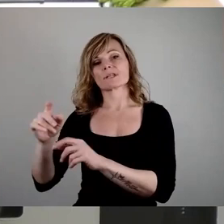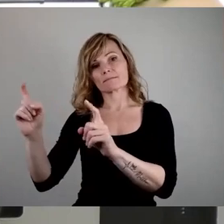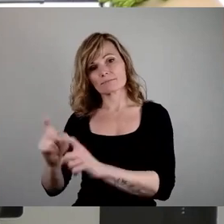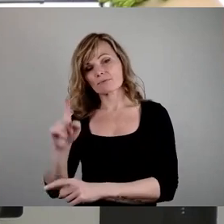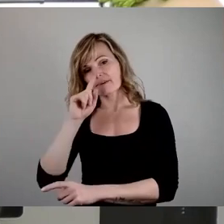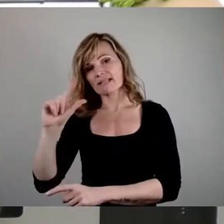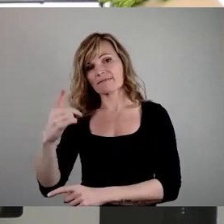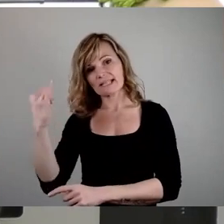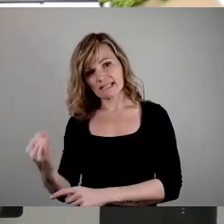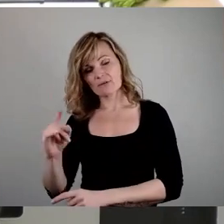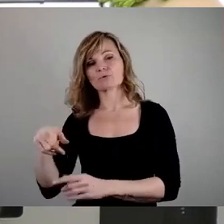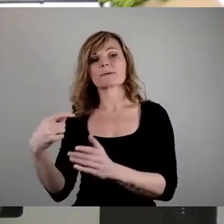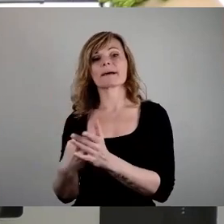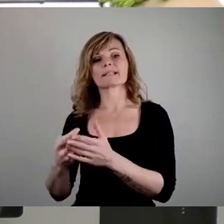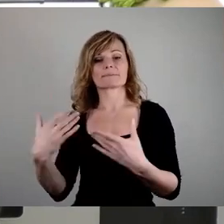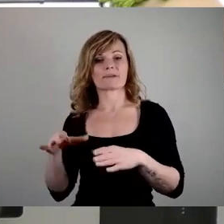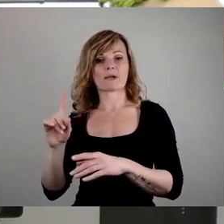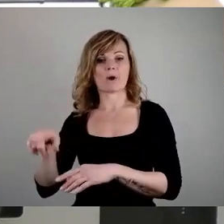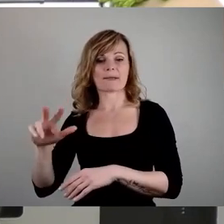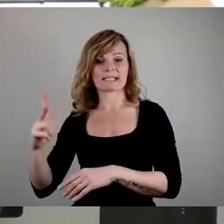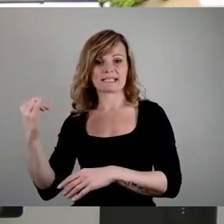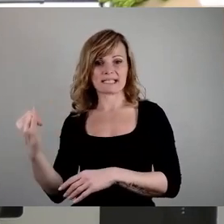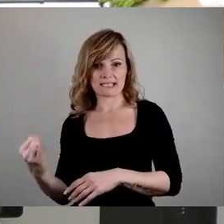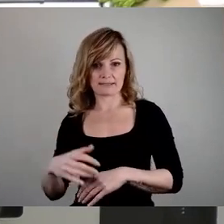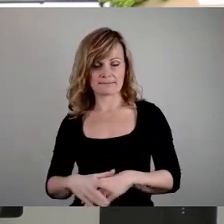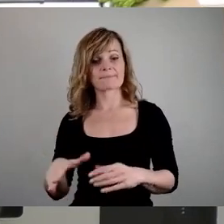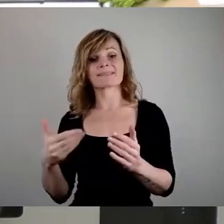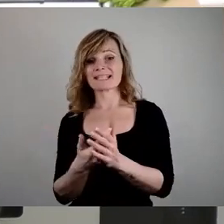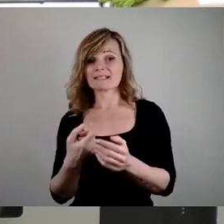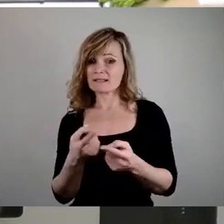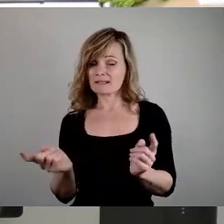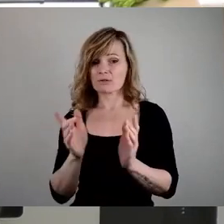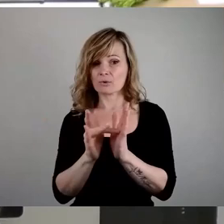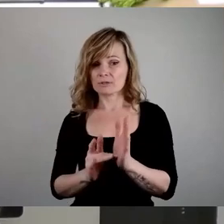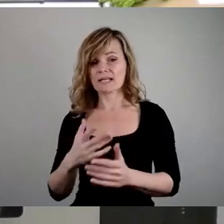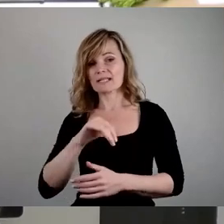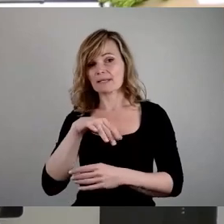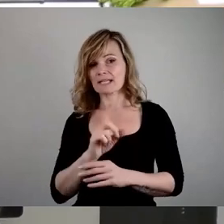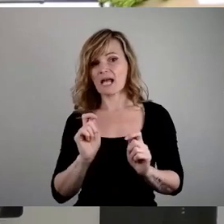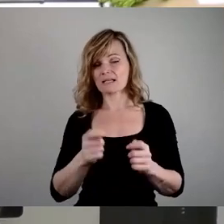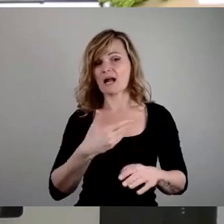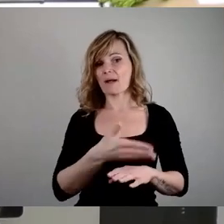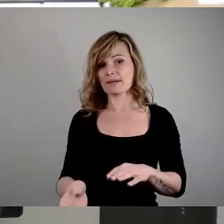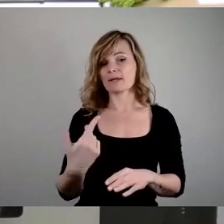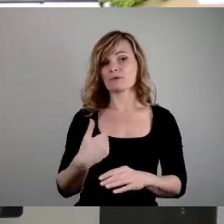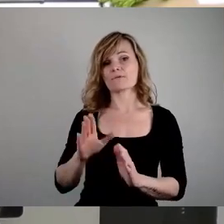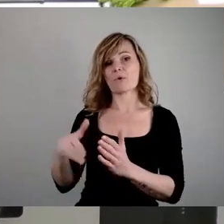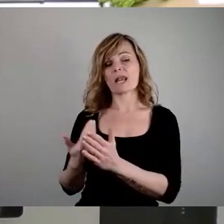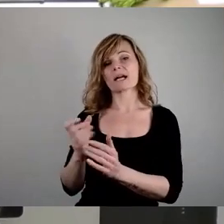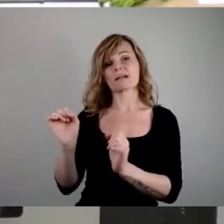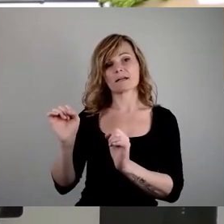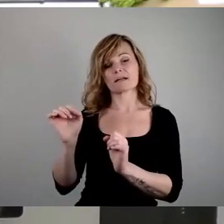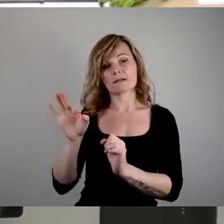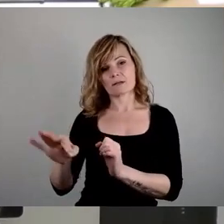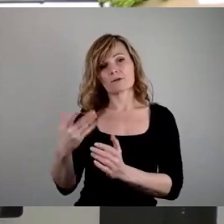und die Beitragsbefreiung ab dem dritten Kind. Aus diesen Gründen lehnen wir den SPD-Antrag ab und stimmen der Vorlage, so wie im Ölsungs-Ausschuss